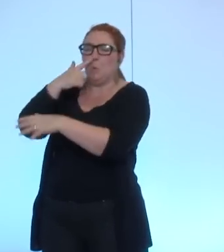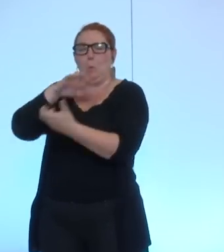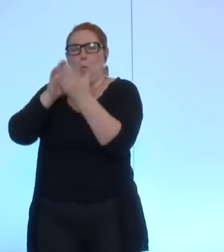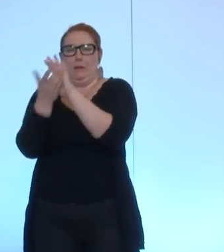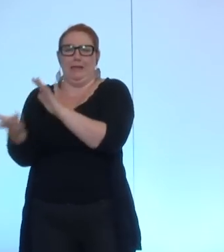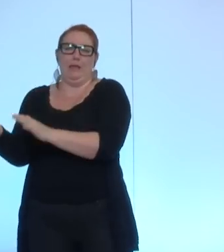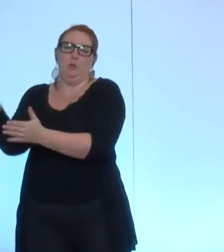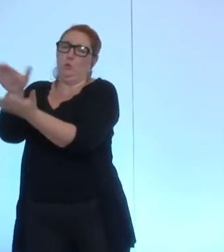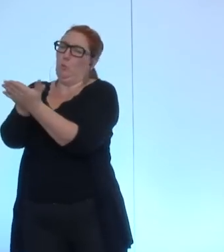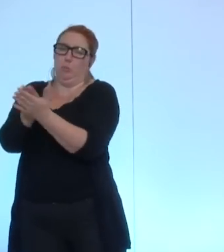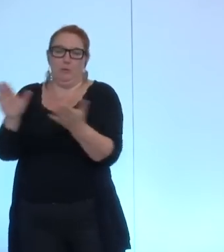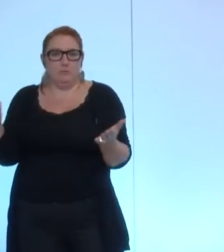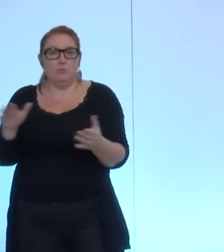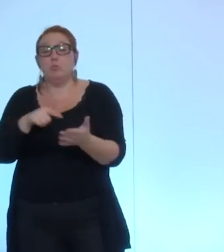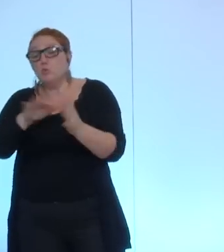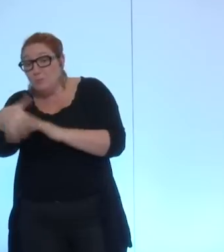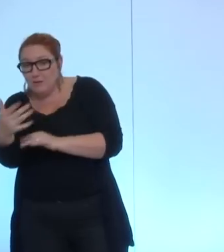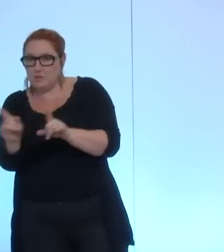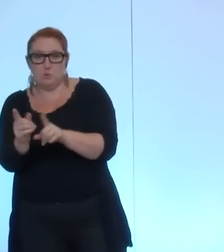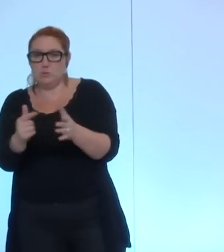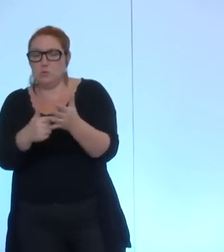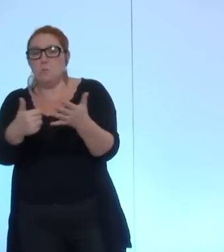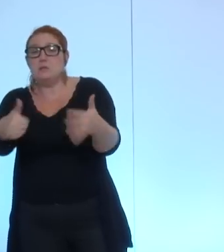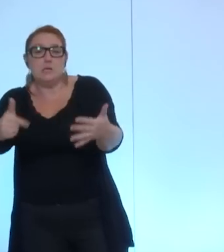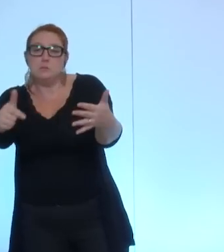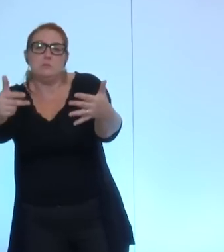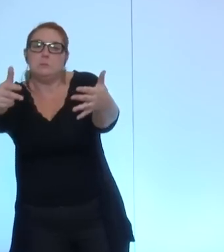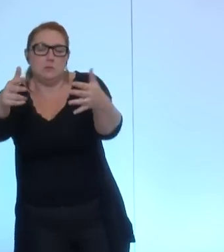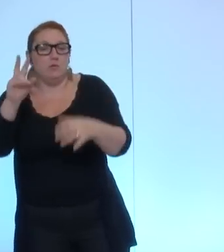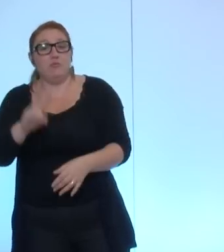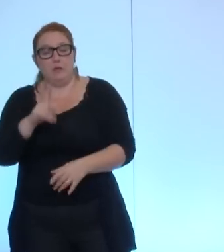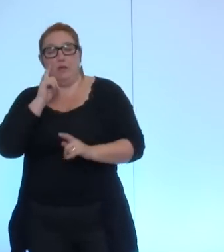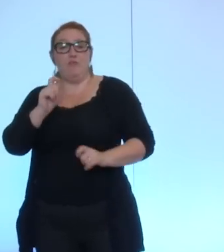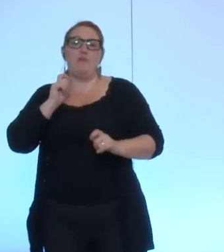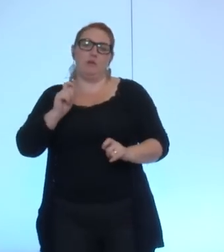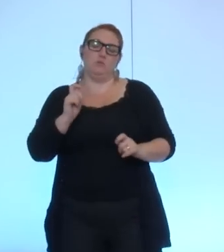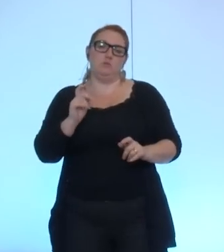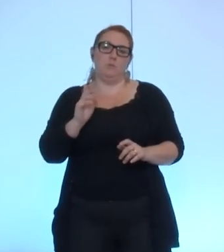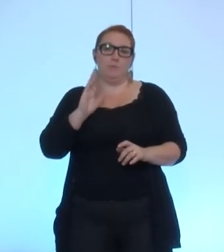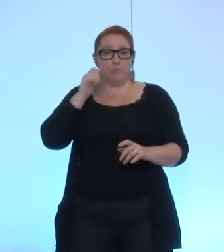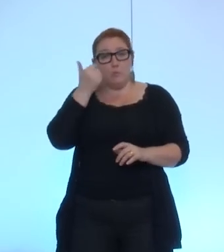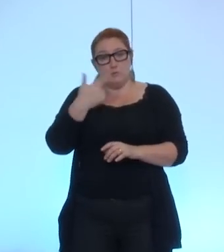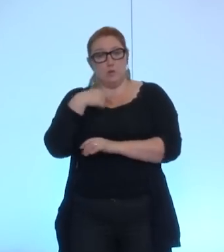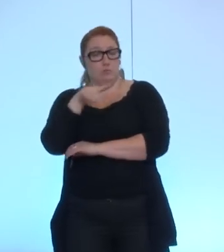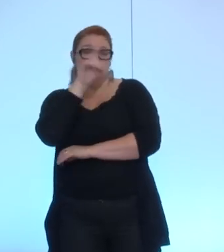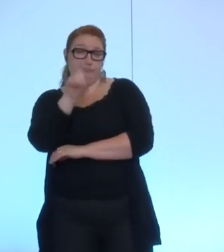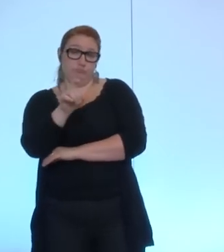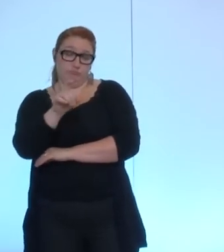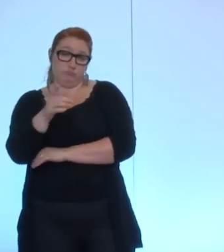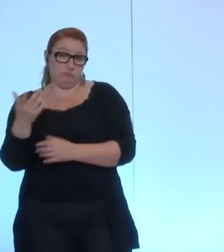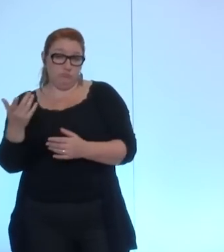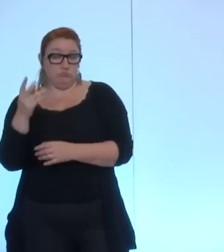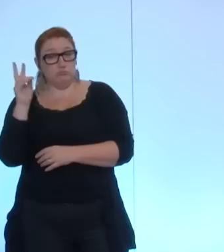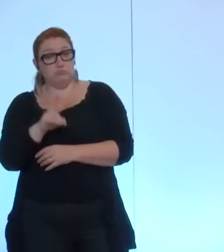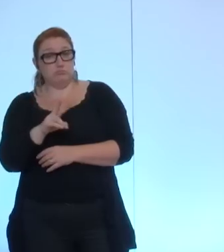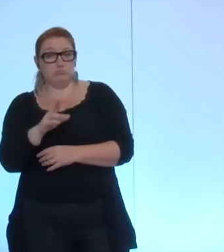et les années à suivre je crois que c'est là qu'il faut être attentif et l'interrogation que nous vous renvoyons elle ne peut